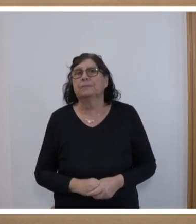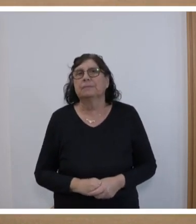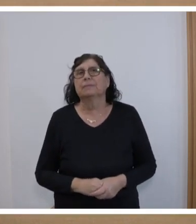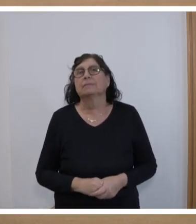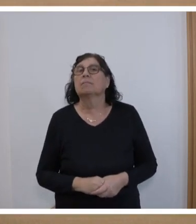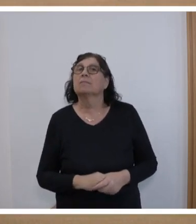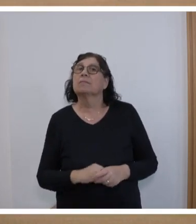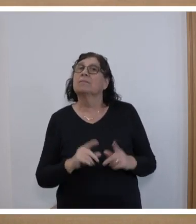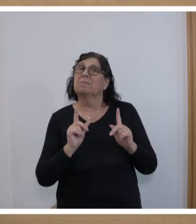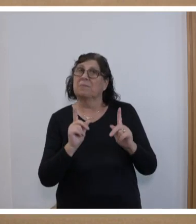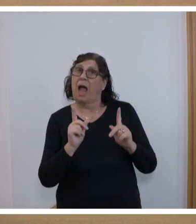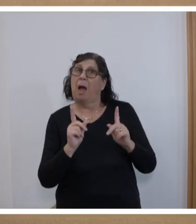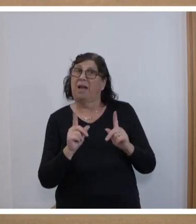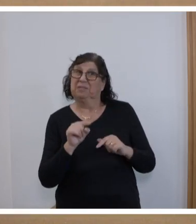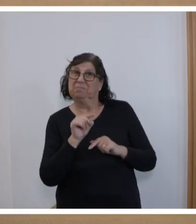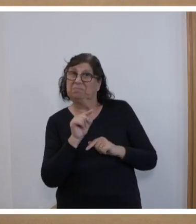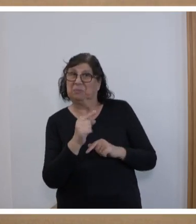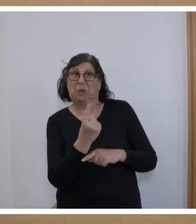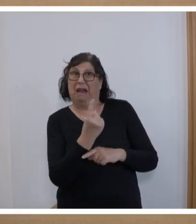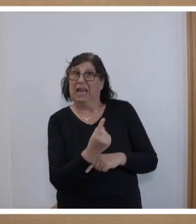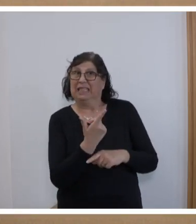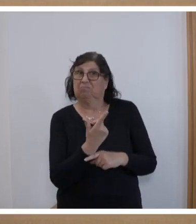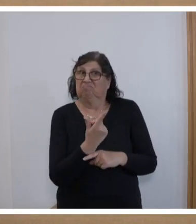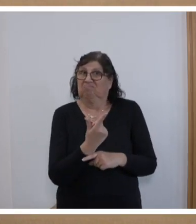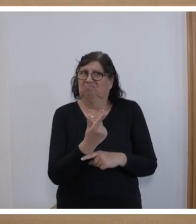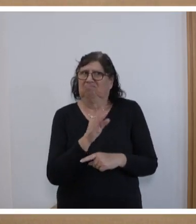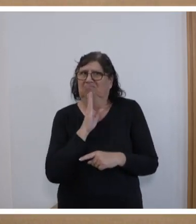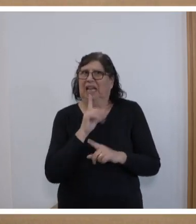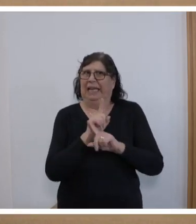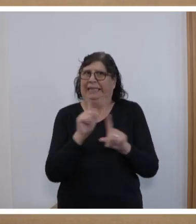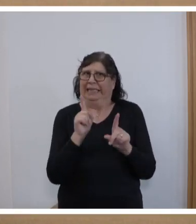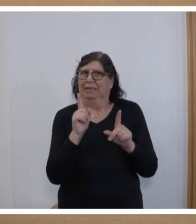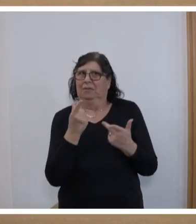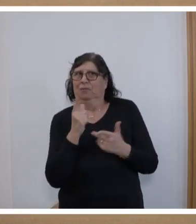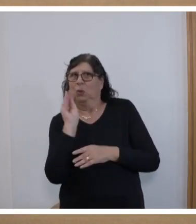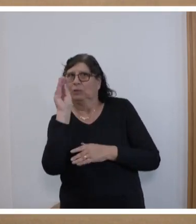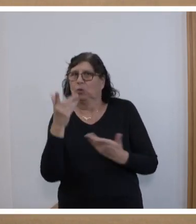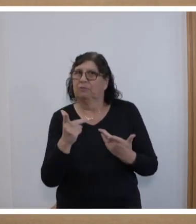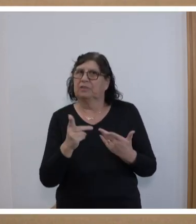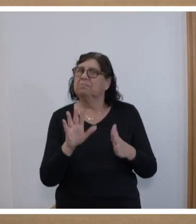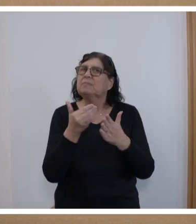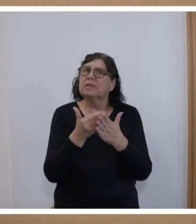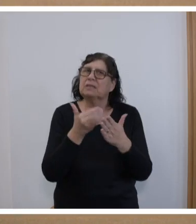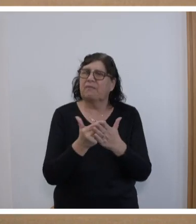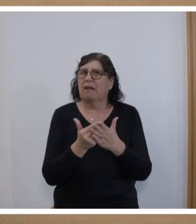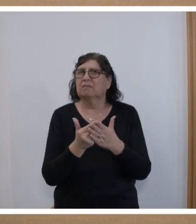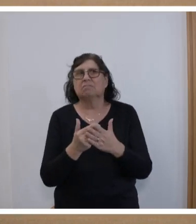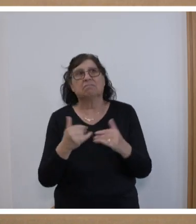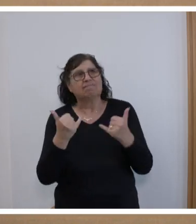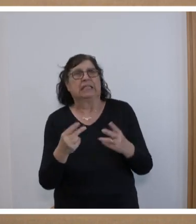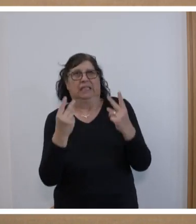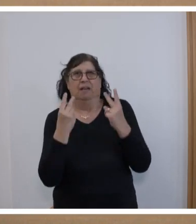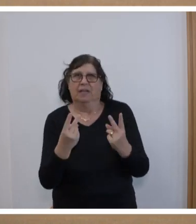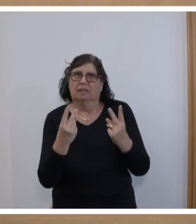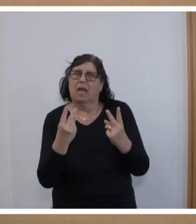Aber darauf allein können wir uns ja nicht ständig und in Zukunft verlassen. Es wird deshalb allerhöchste Zeit, die